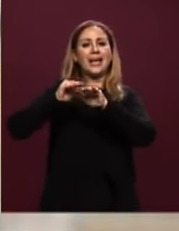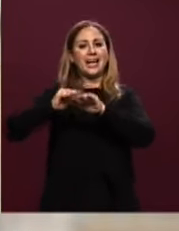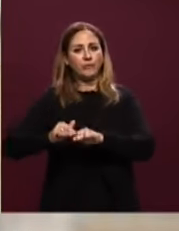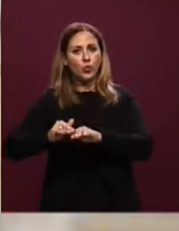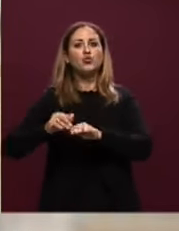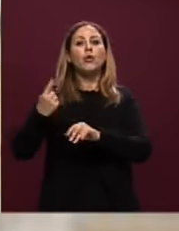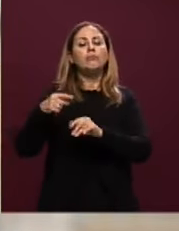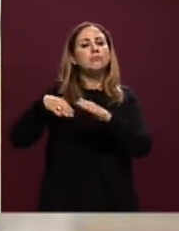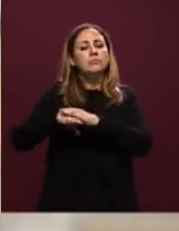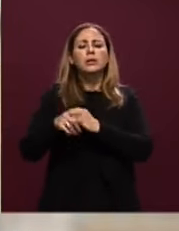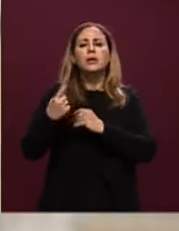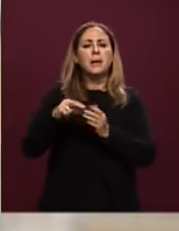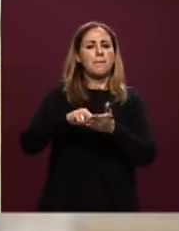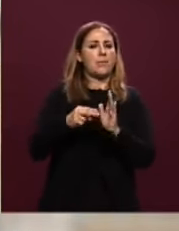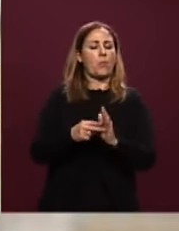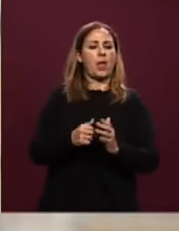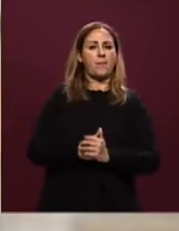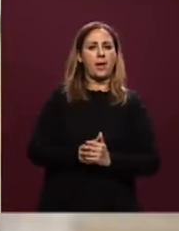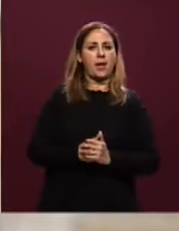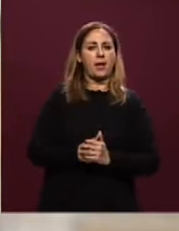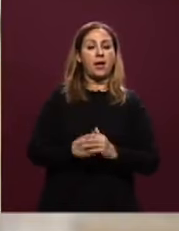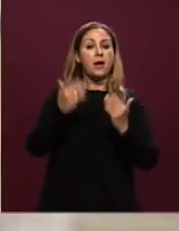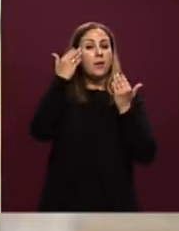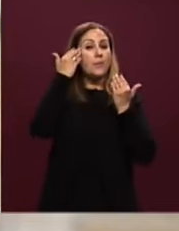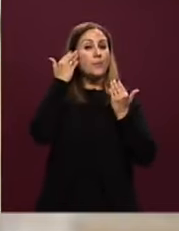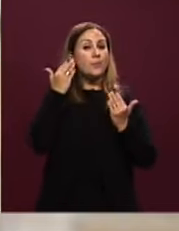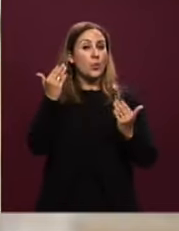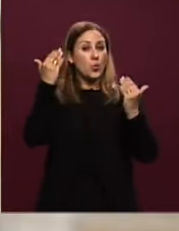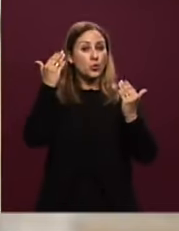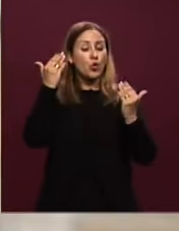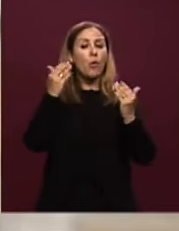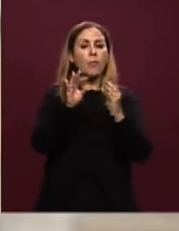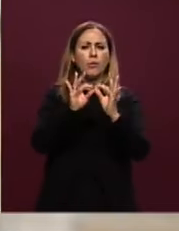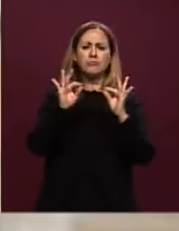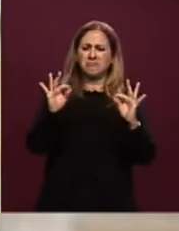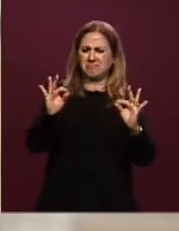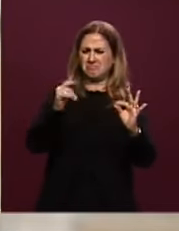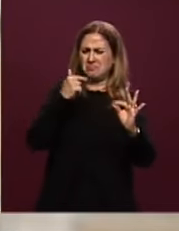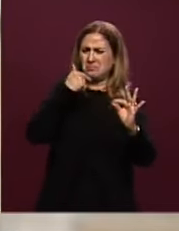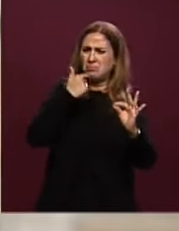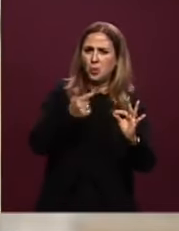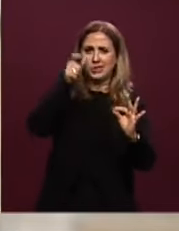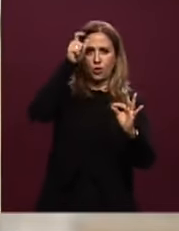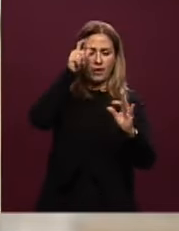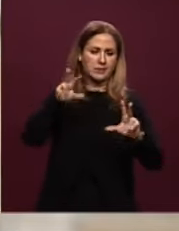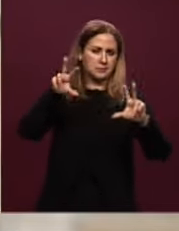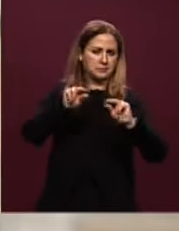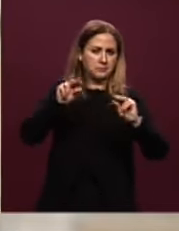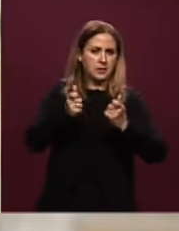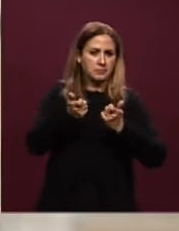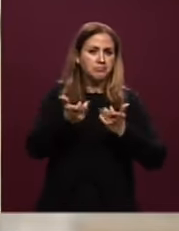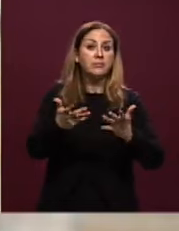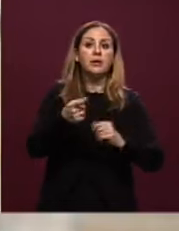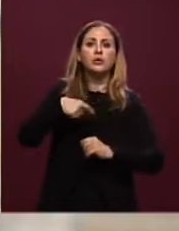Purtroppo, purtroppo, una brutta espressione che questo Governo ha usato più volte, cioè trasformare il nostro Paese nel campo